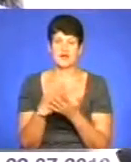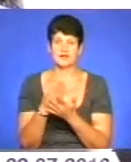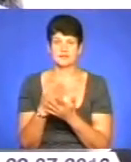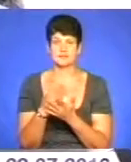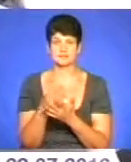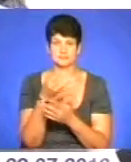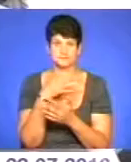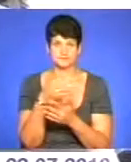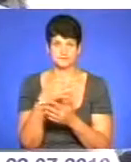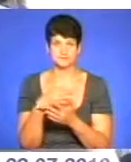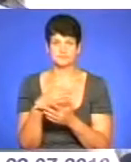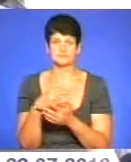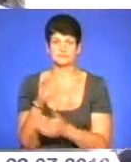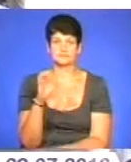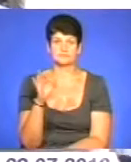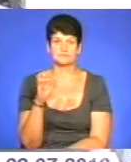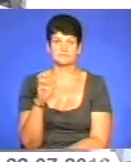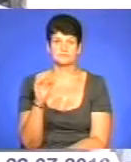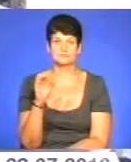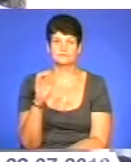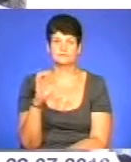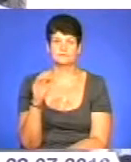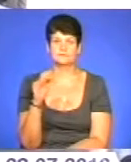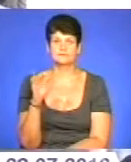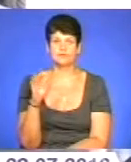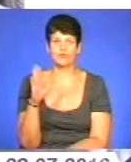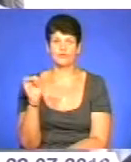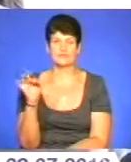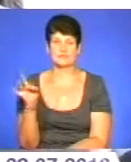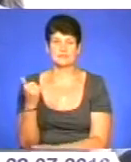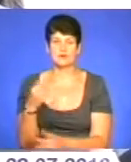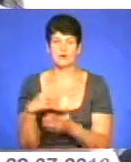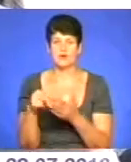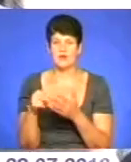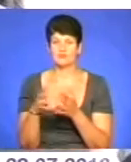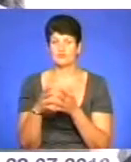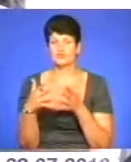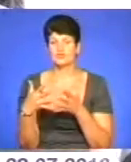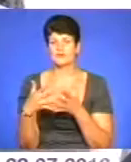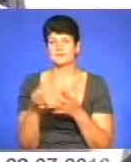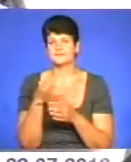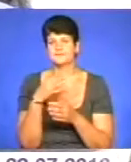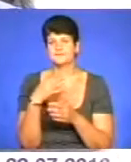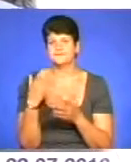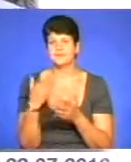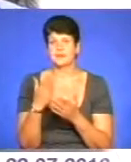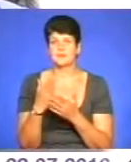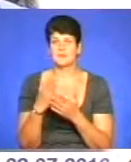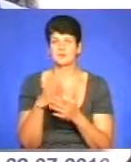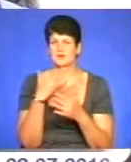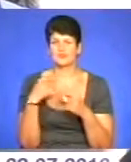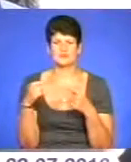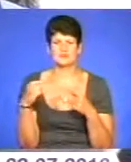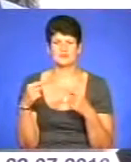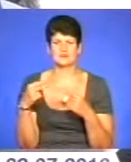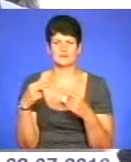препаратами, такі як суфозбувір. Зараз закуповуються більш препарати, які мають багато побічних